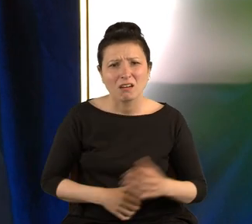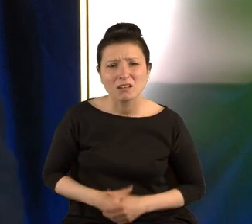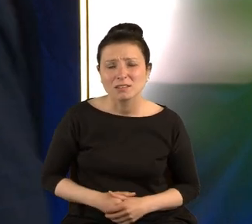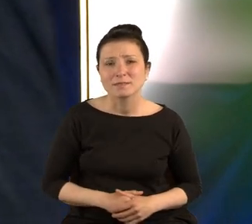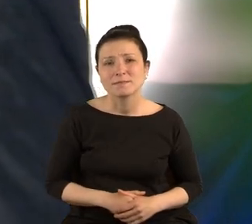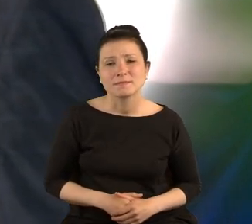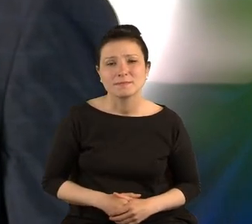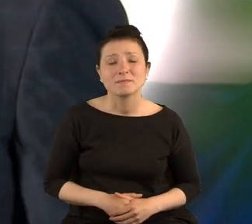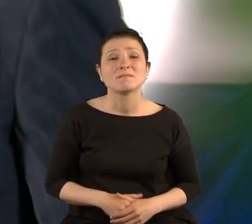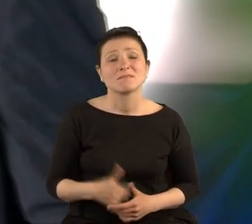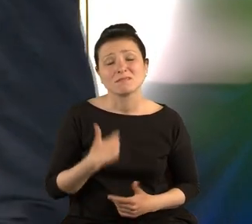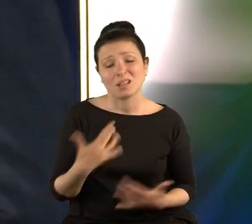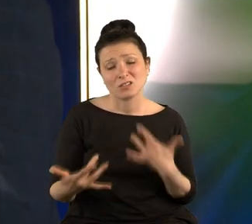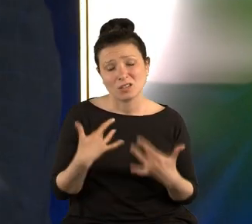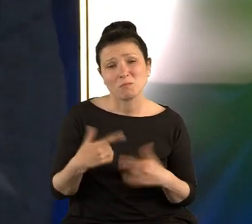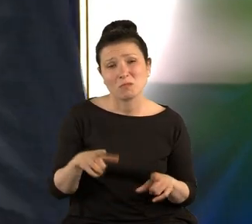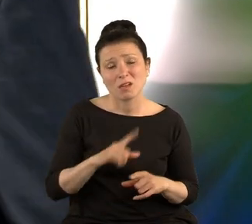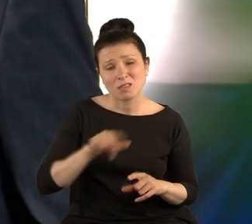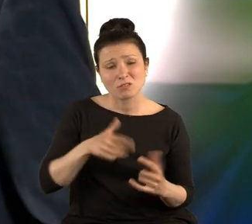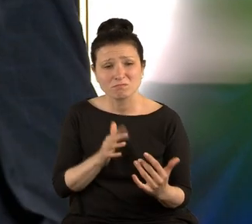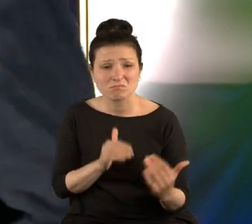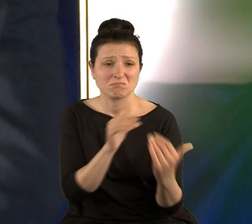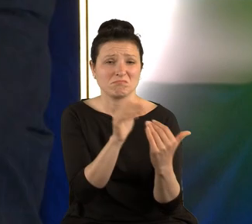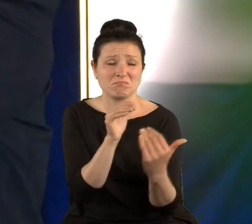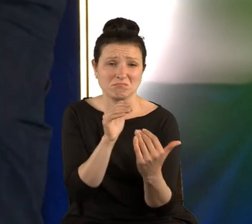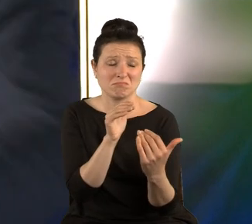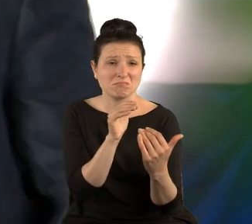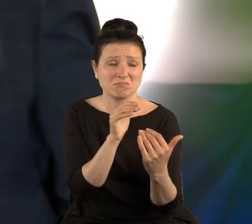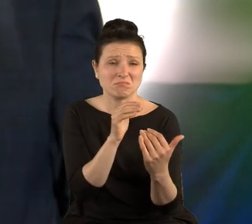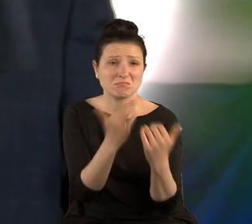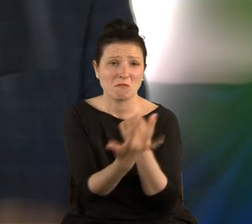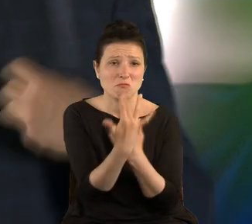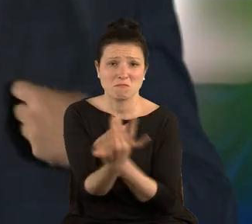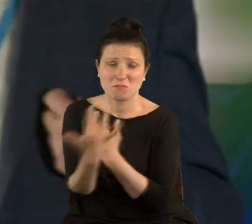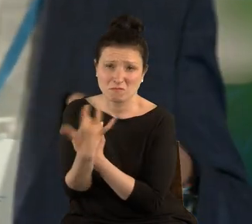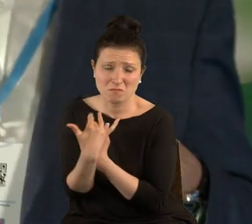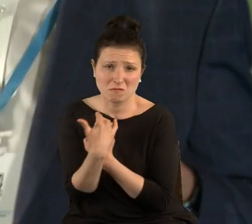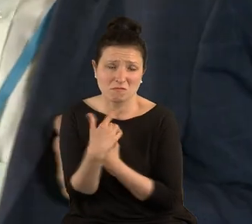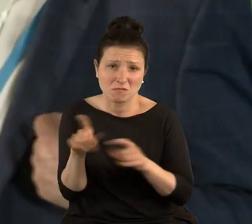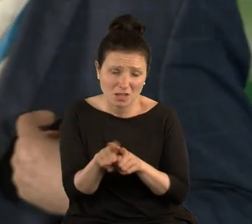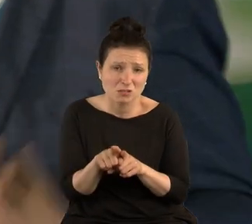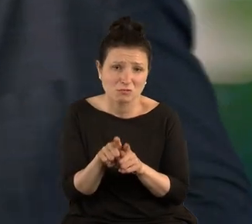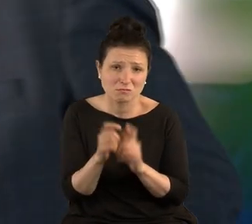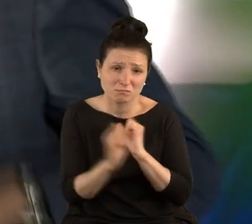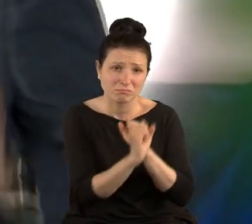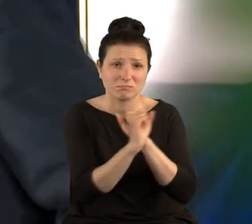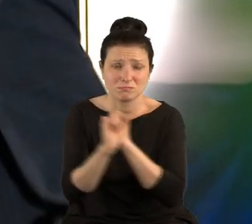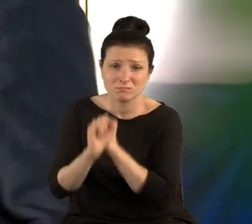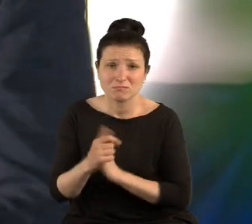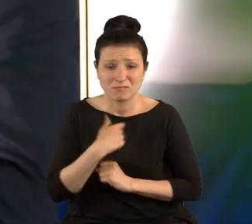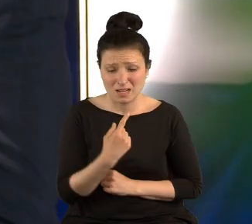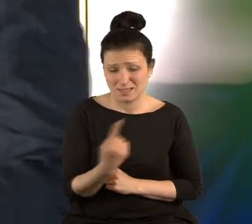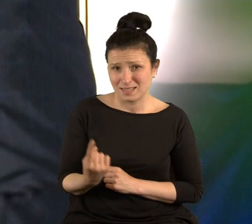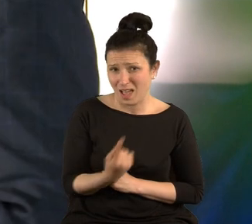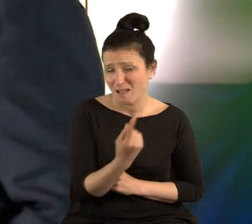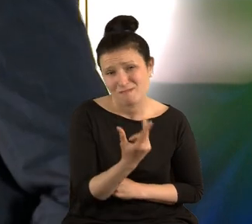Cierpię, bo też podlegam temu schorzeniu. Przez to mówię też, bo nie mówię o was, ale wiem, że nie jestem jedyny. Muszę się bić po